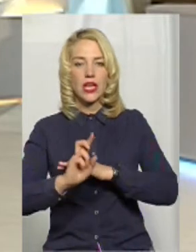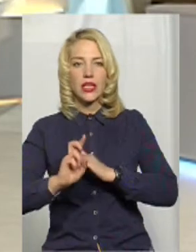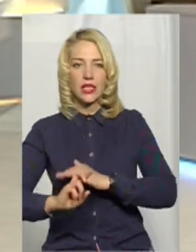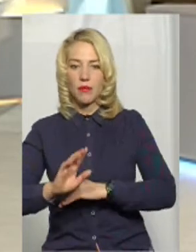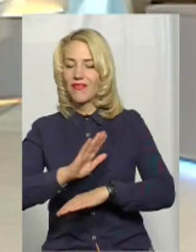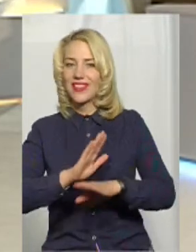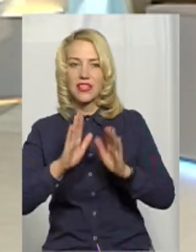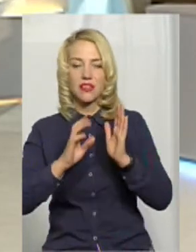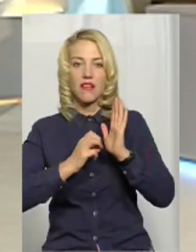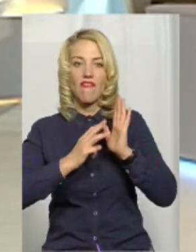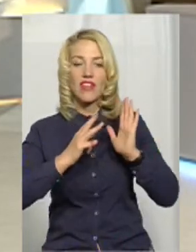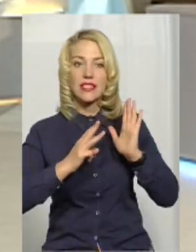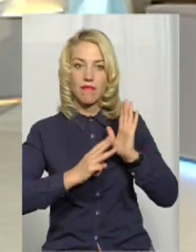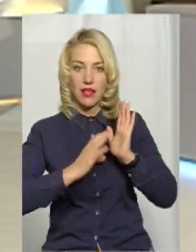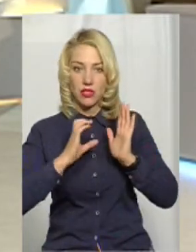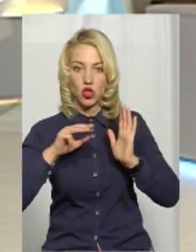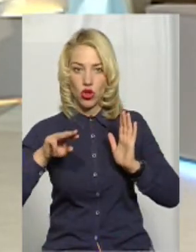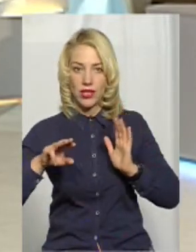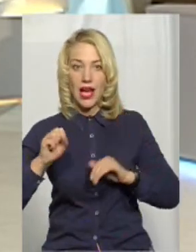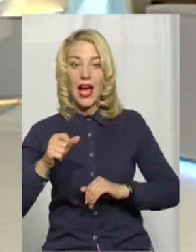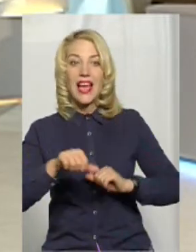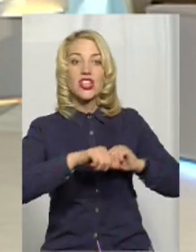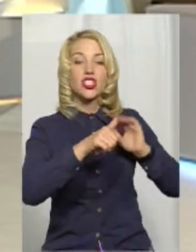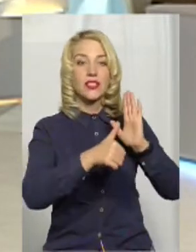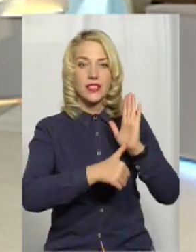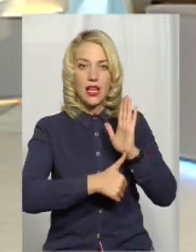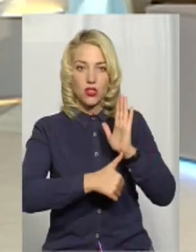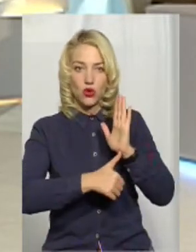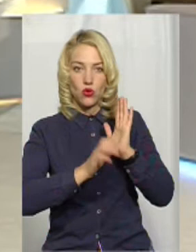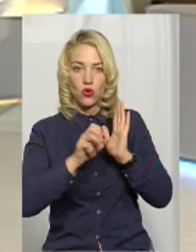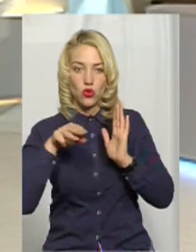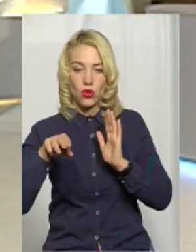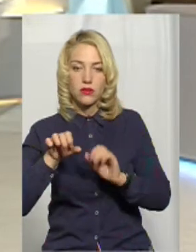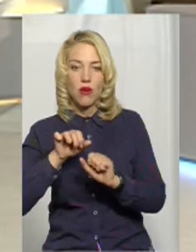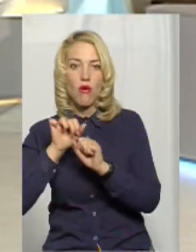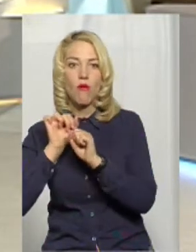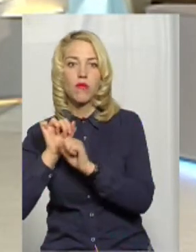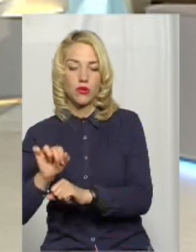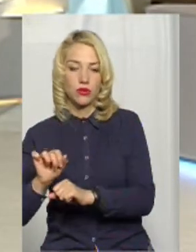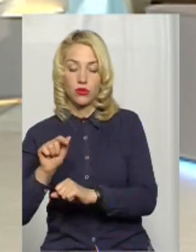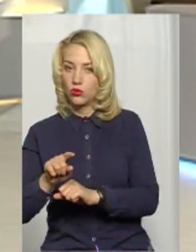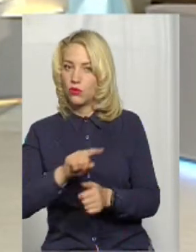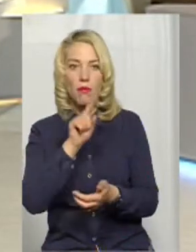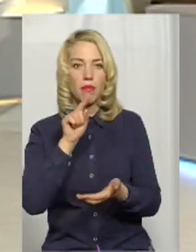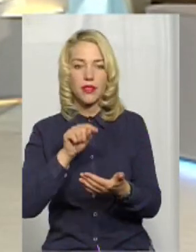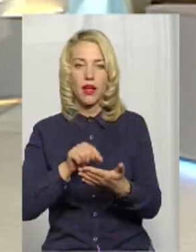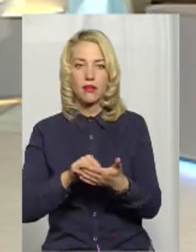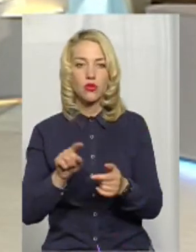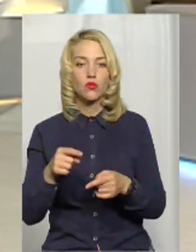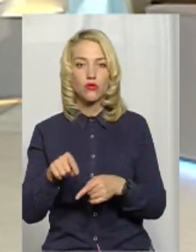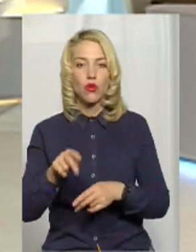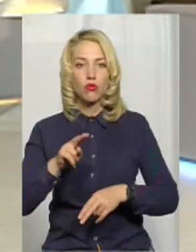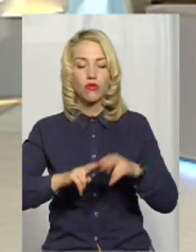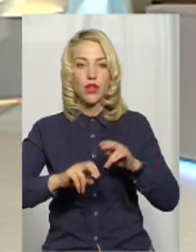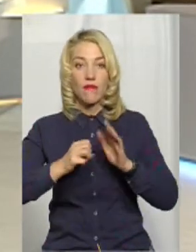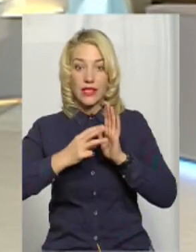тільки 18-го століття, а ще й 16-го – оборонних. І тут риторичне питання, тому що будувалася вона